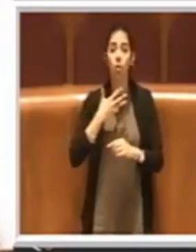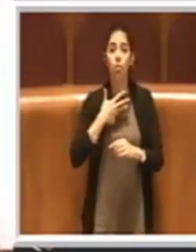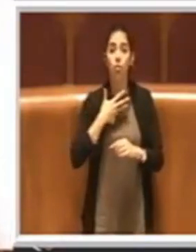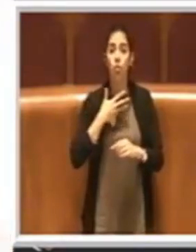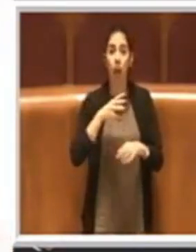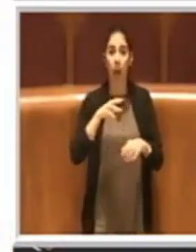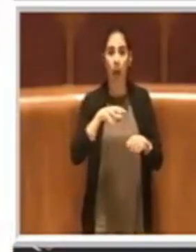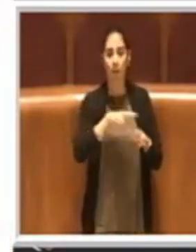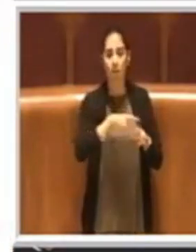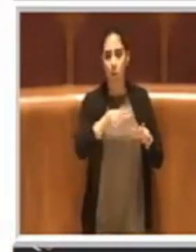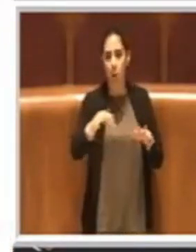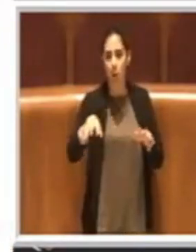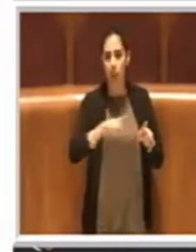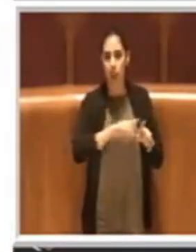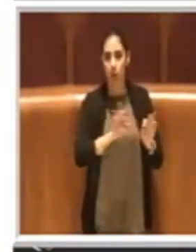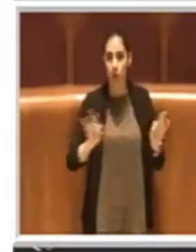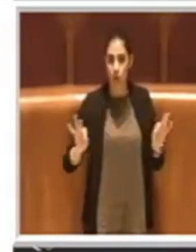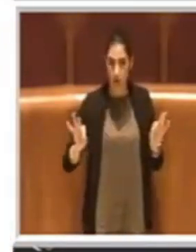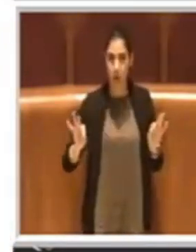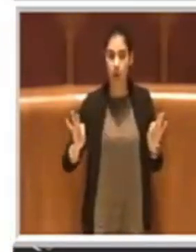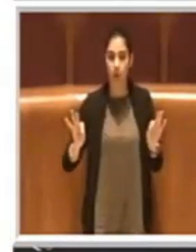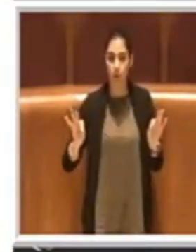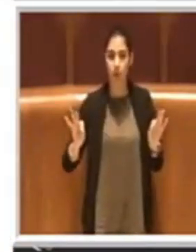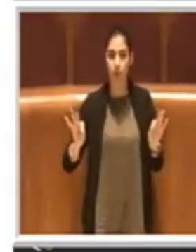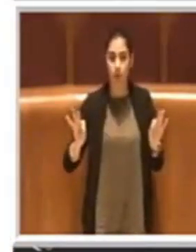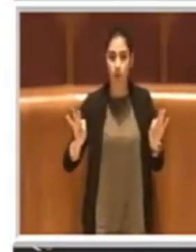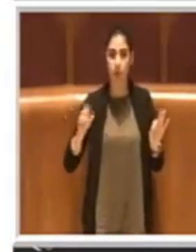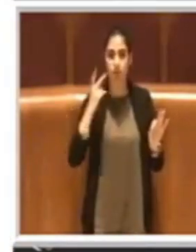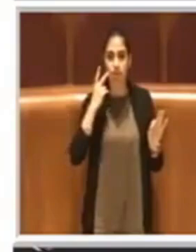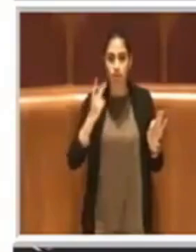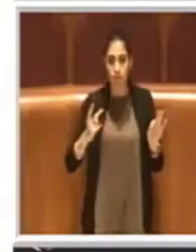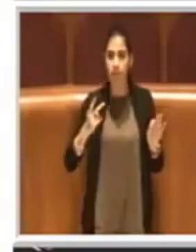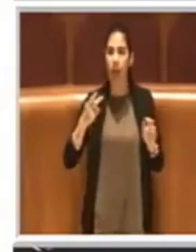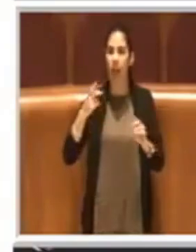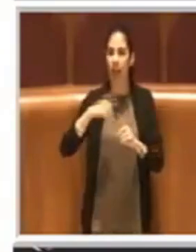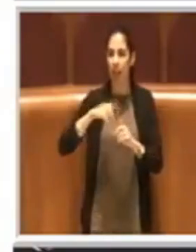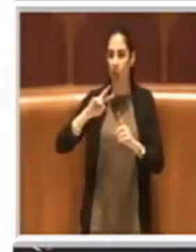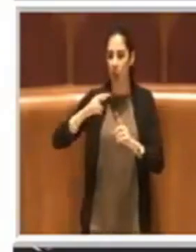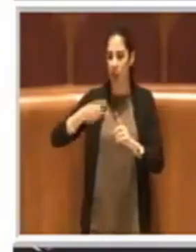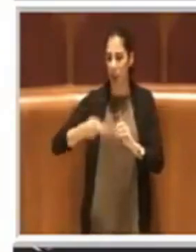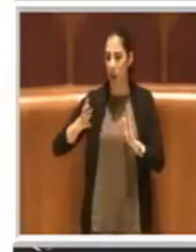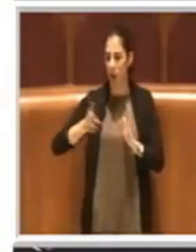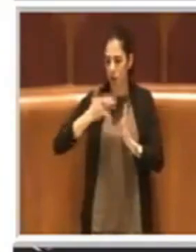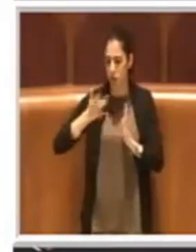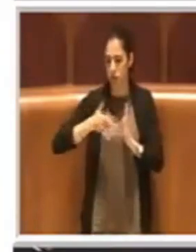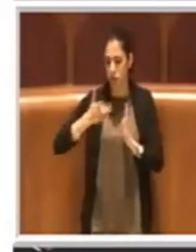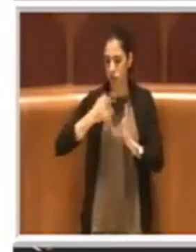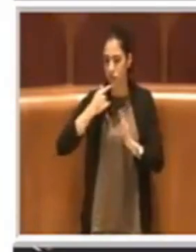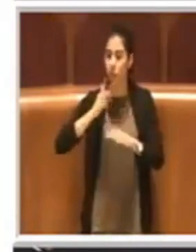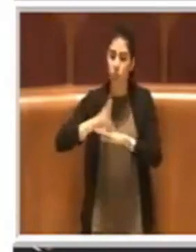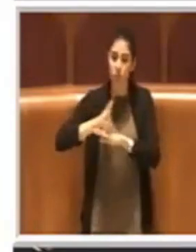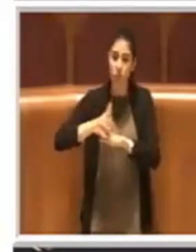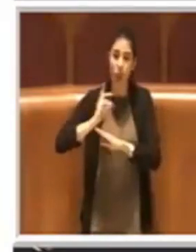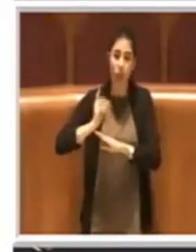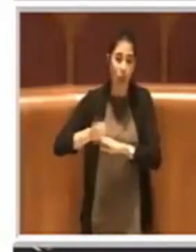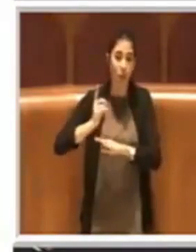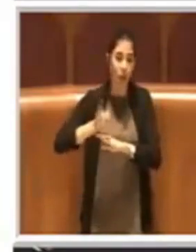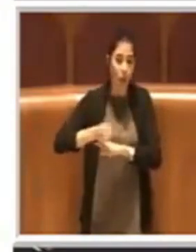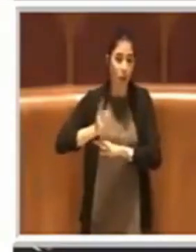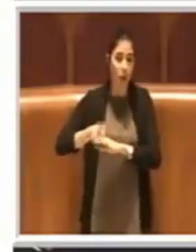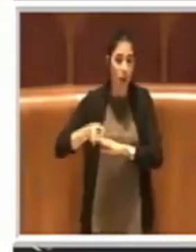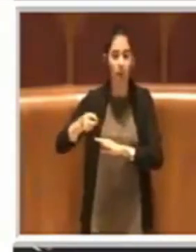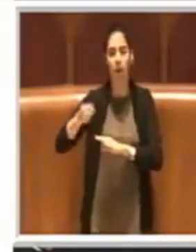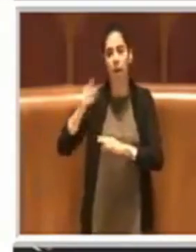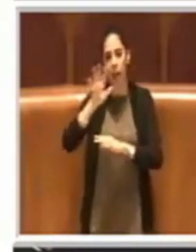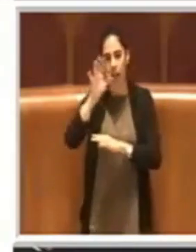pagine, pagine, pagine di interventi sul titolo secondo, per esempio sempre Ostia e poi abbiamo municipi che ne